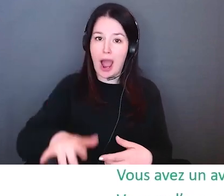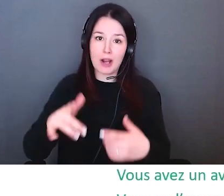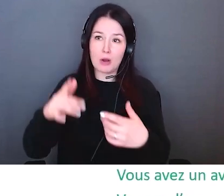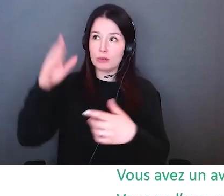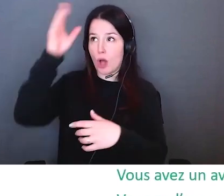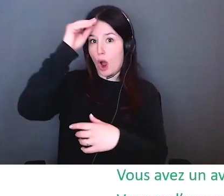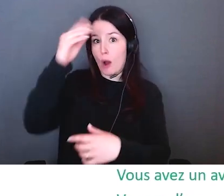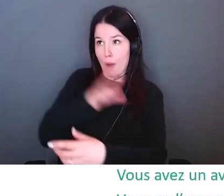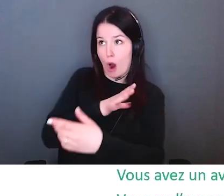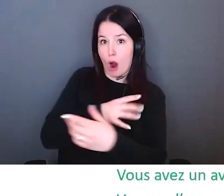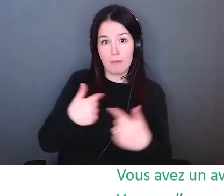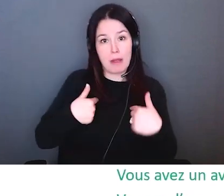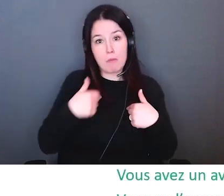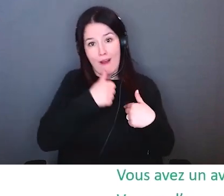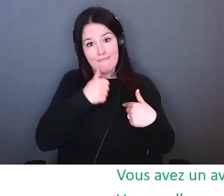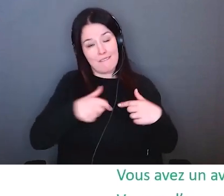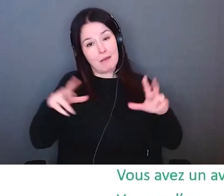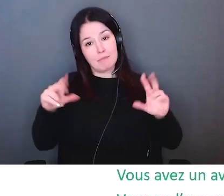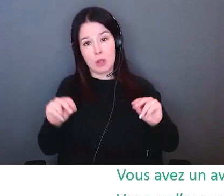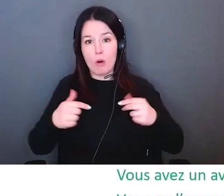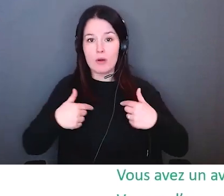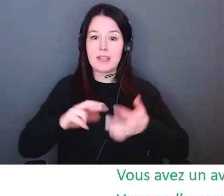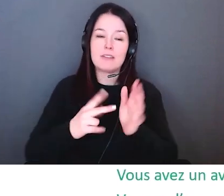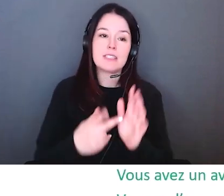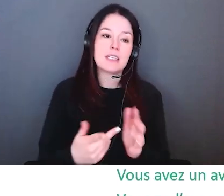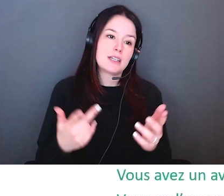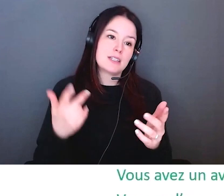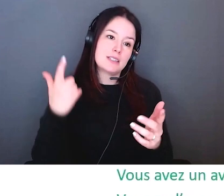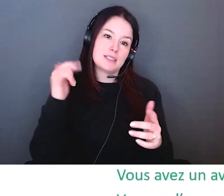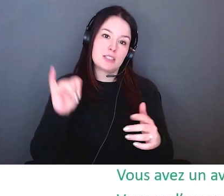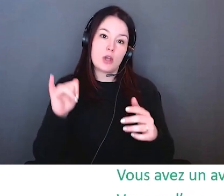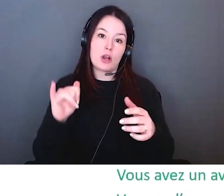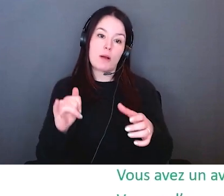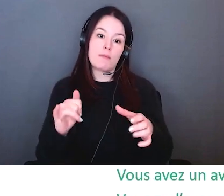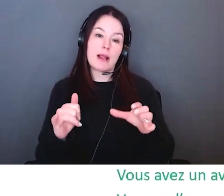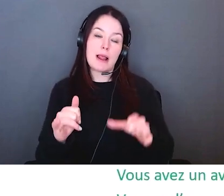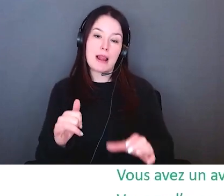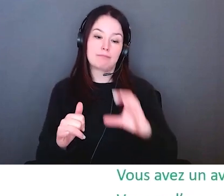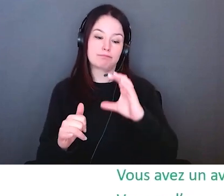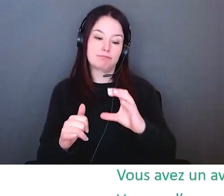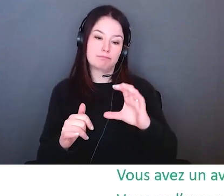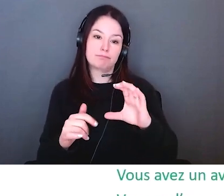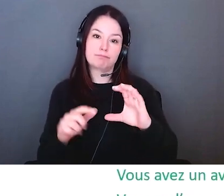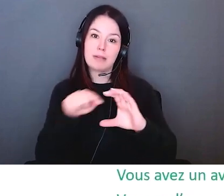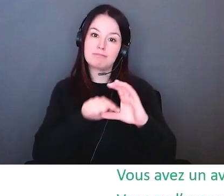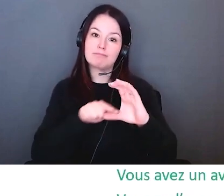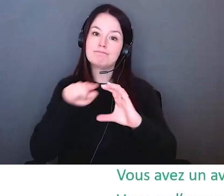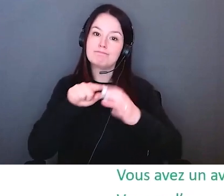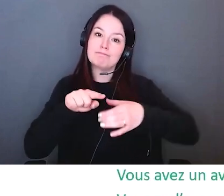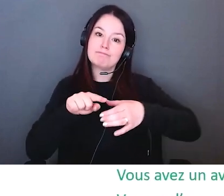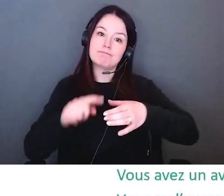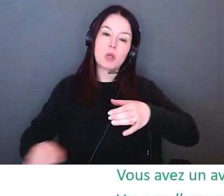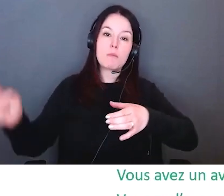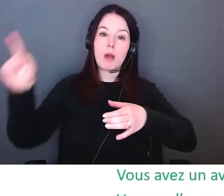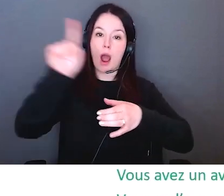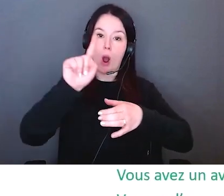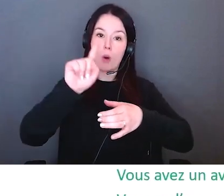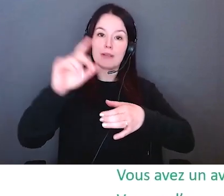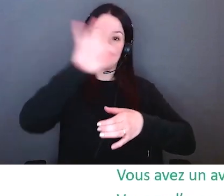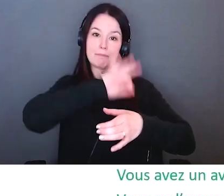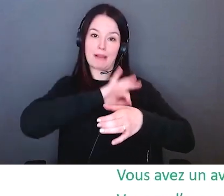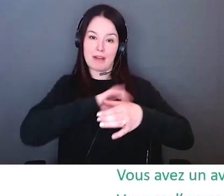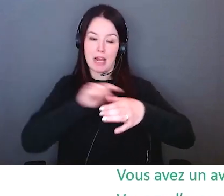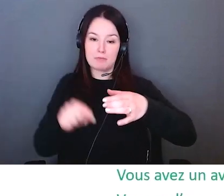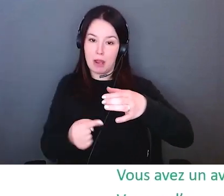l'histoire non pas à quelque chose que nous avons fait ou demandé par exemple j'ai ma peau est de cette couleur là donc je me trouve